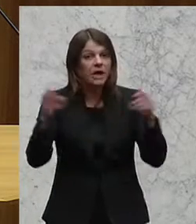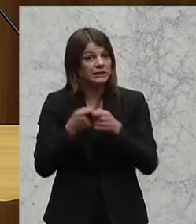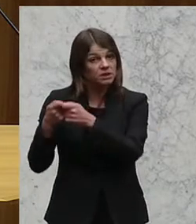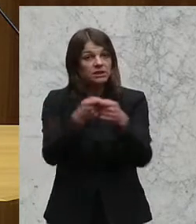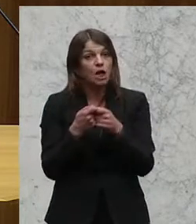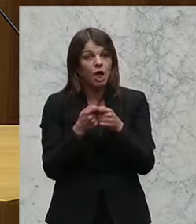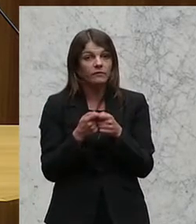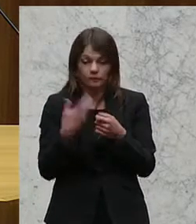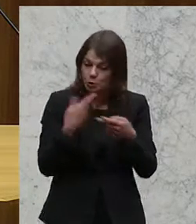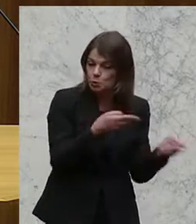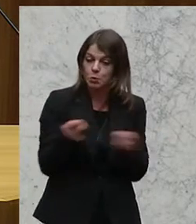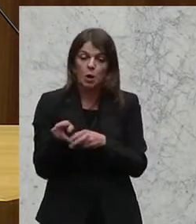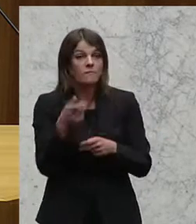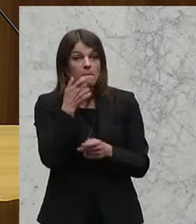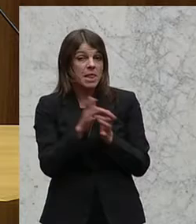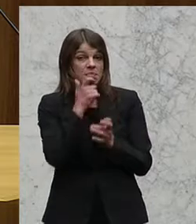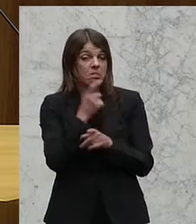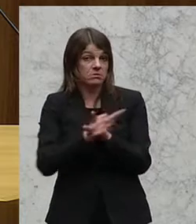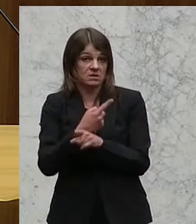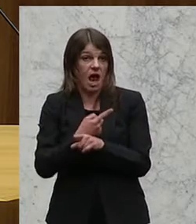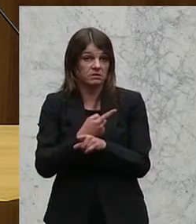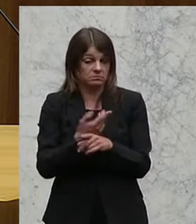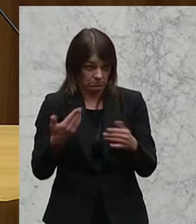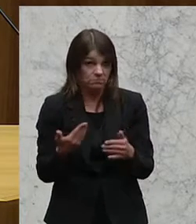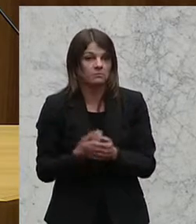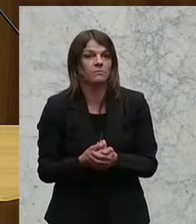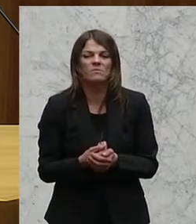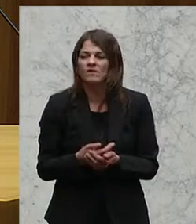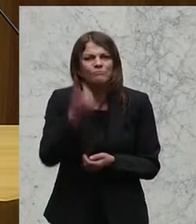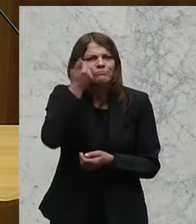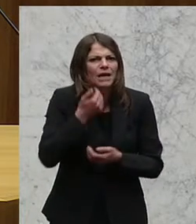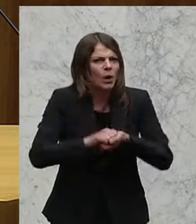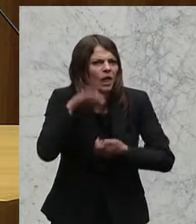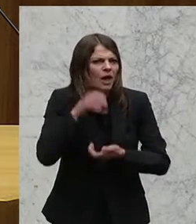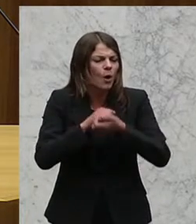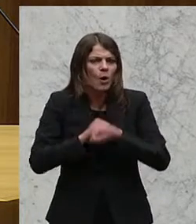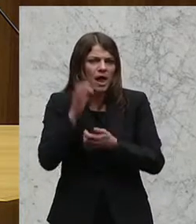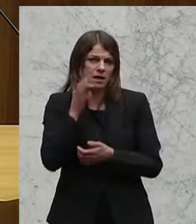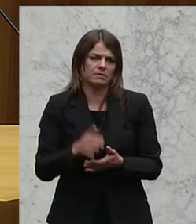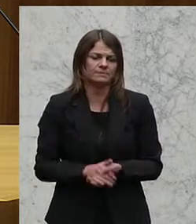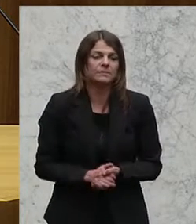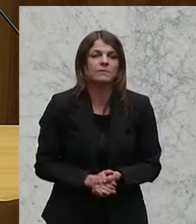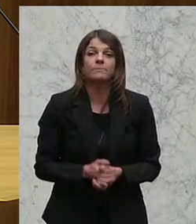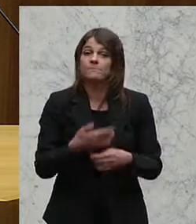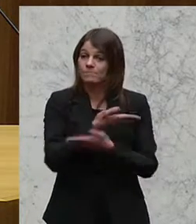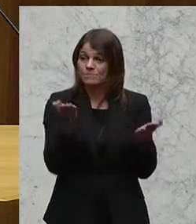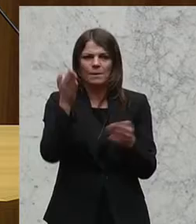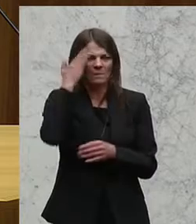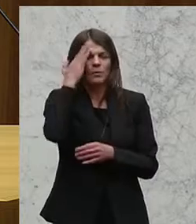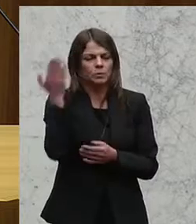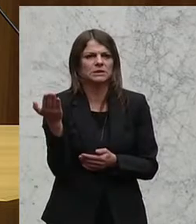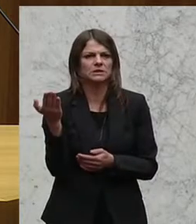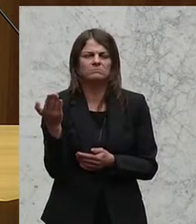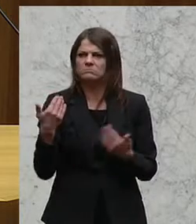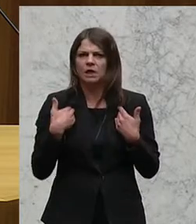wieder ins Mittelalter zurück zu katapultieren. Geschätzte Kolleginnen und Kollegen, uns ist allen bewusst,